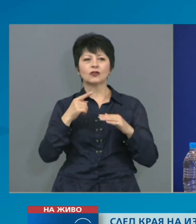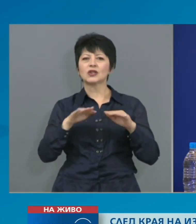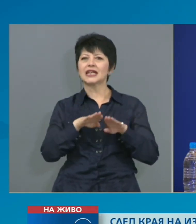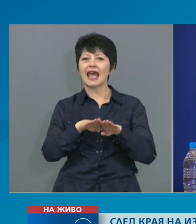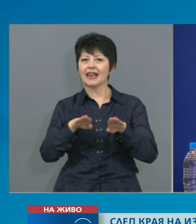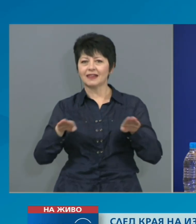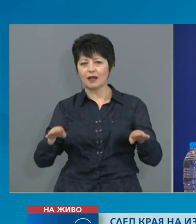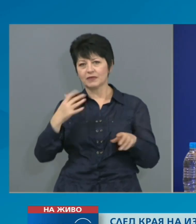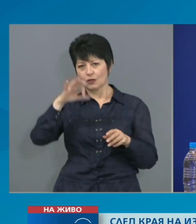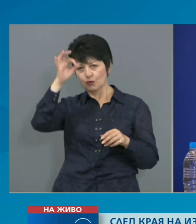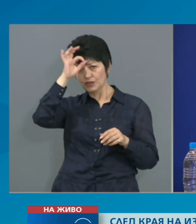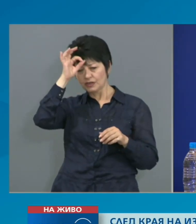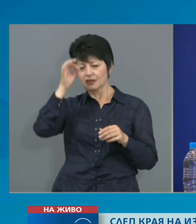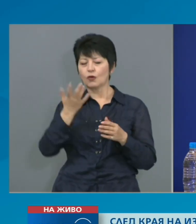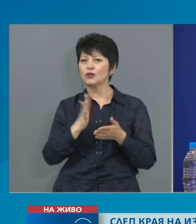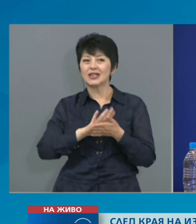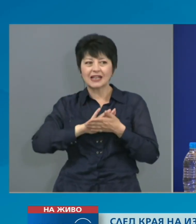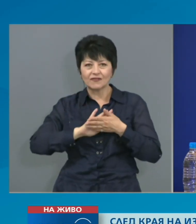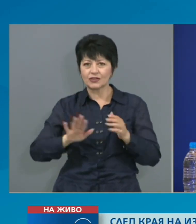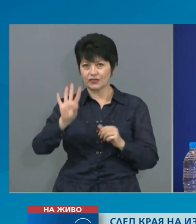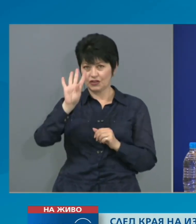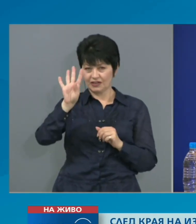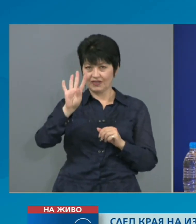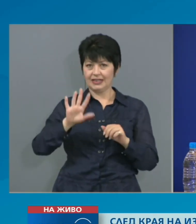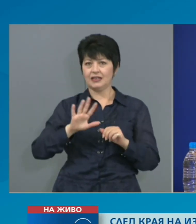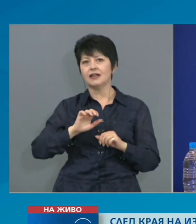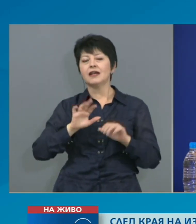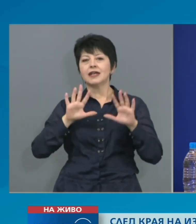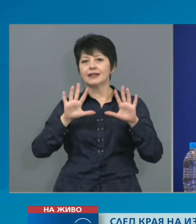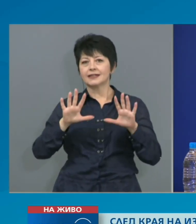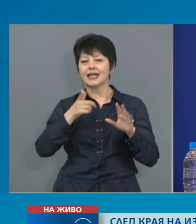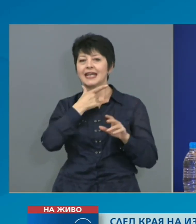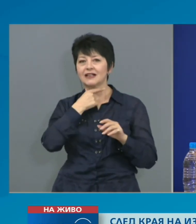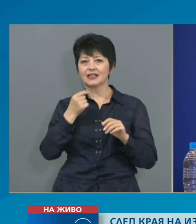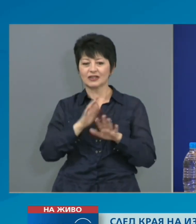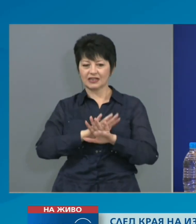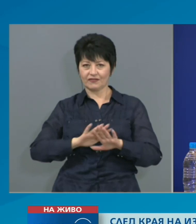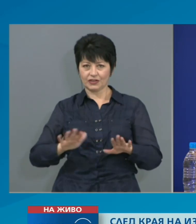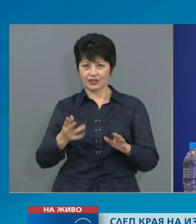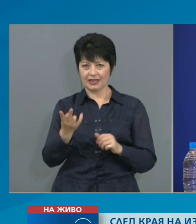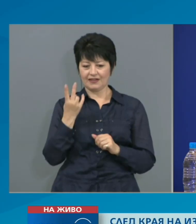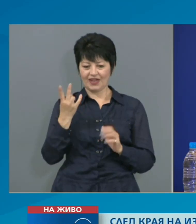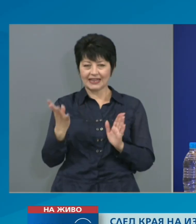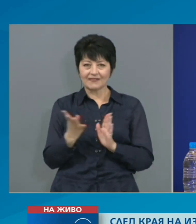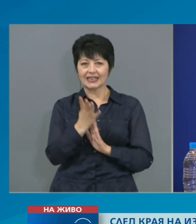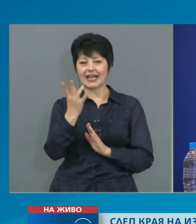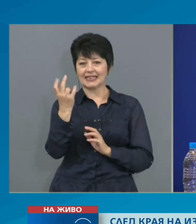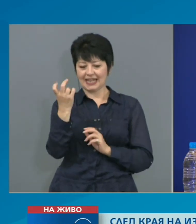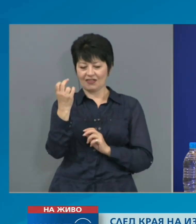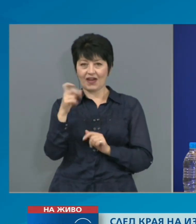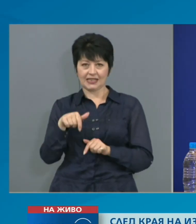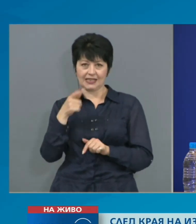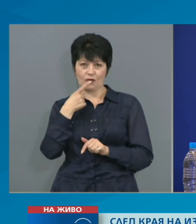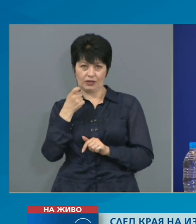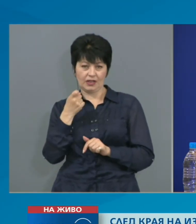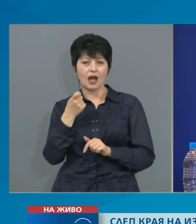учениците завършили 4-ти и 10-ти клас през учебната 2019-2020 година по решение